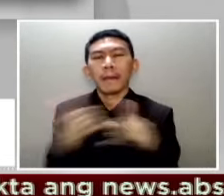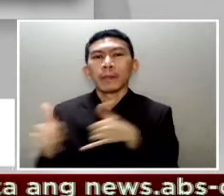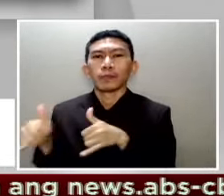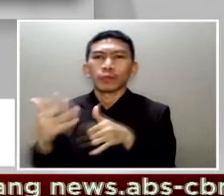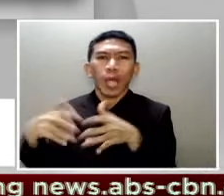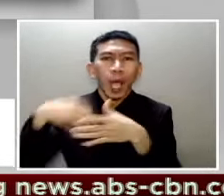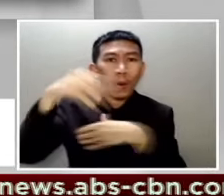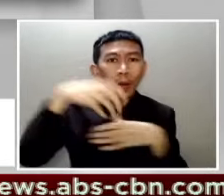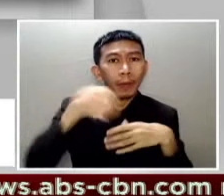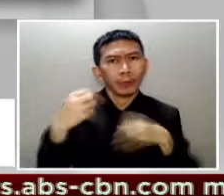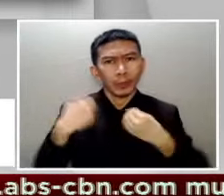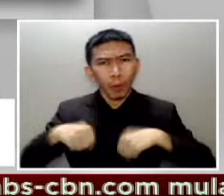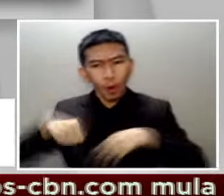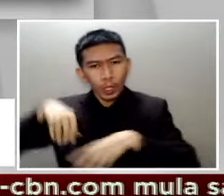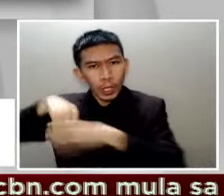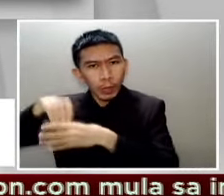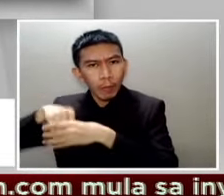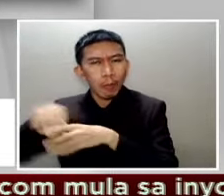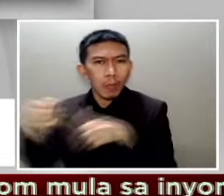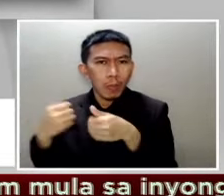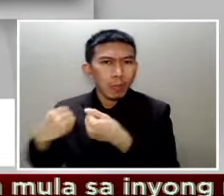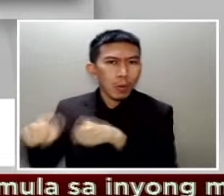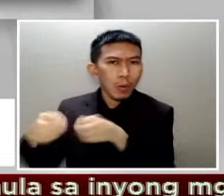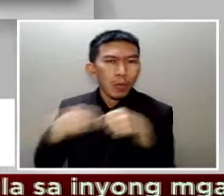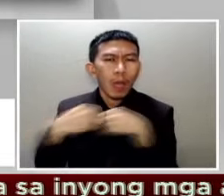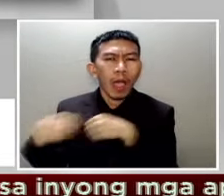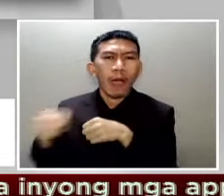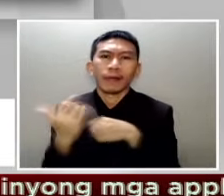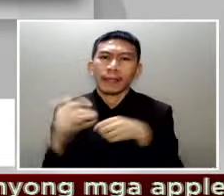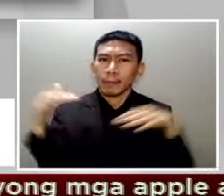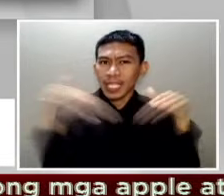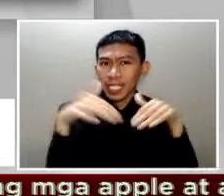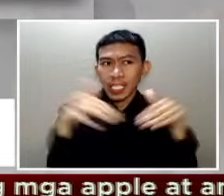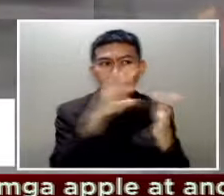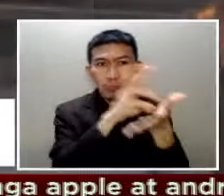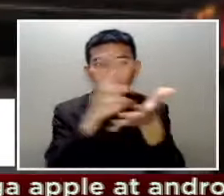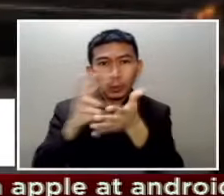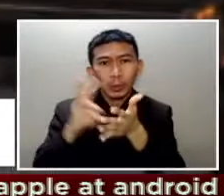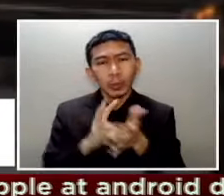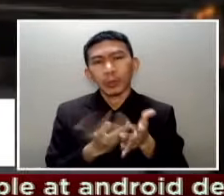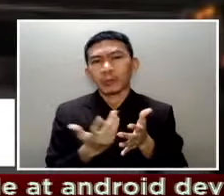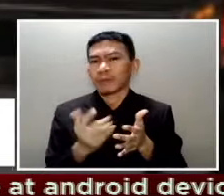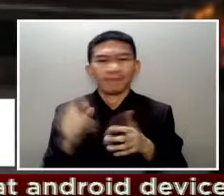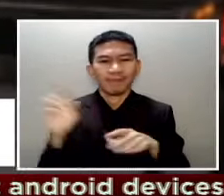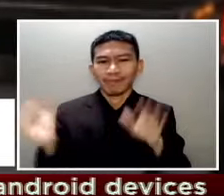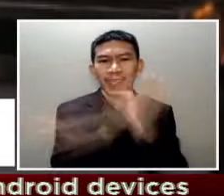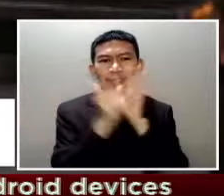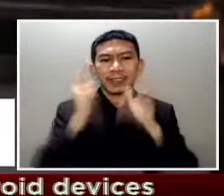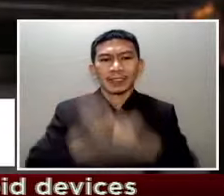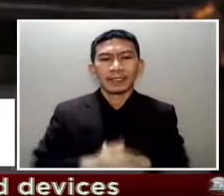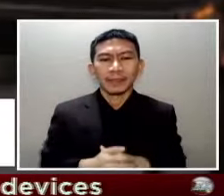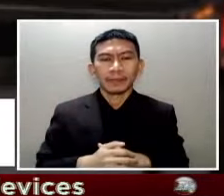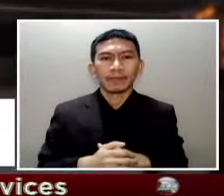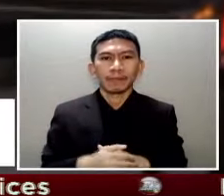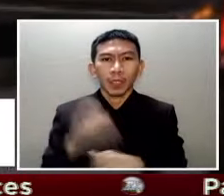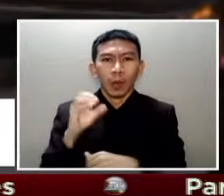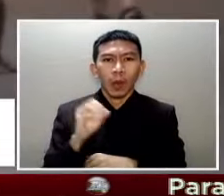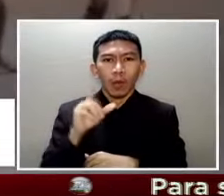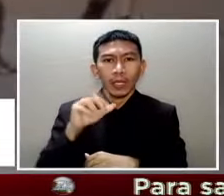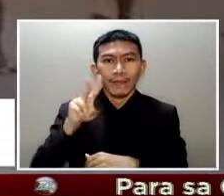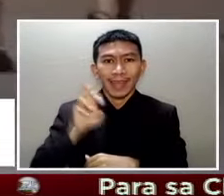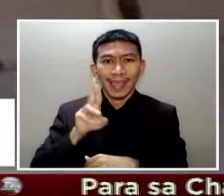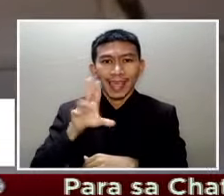sports courts, pati na ang mga venue para sa meetings, conferences at exhibitions. Ayon kay Olivares, mananatili sa